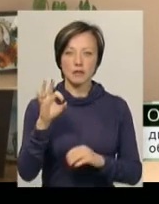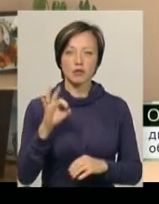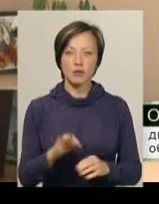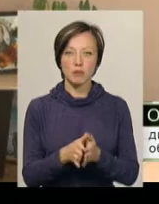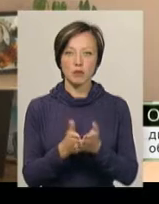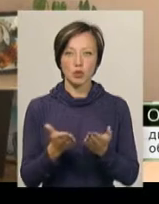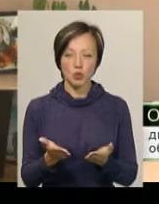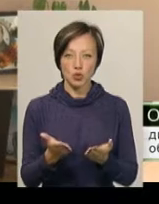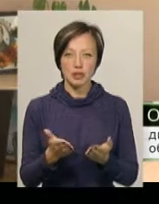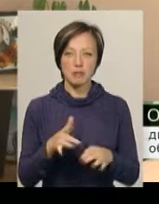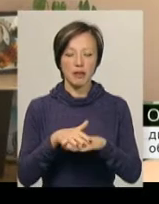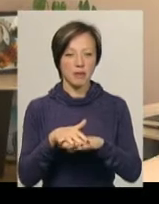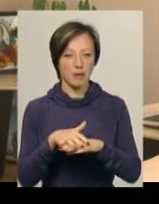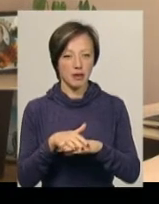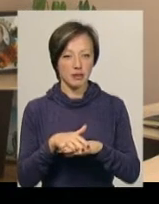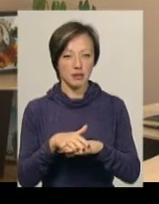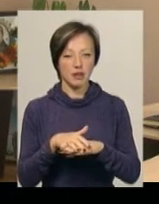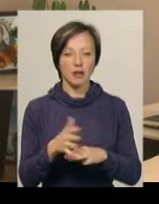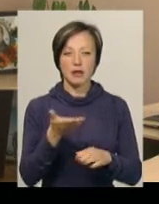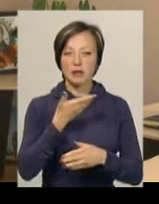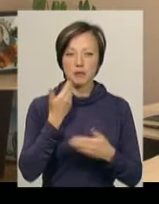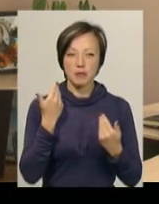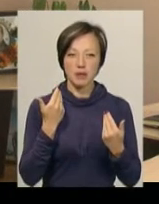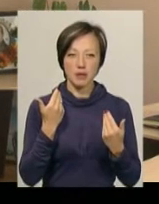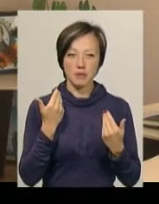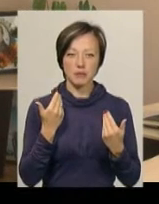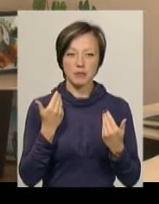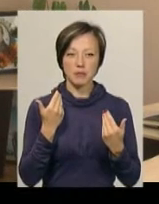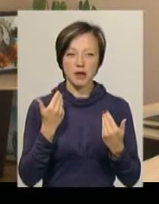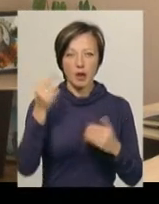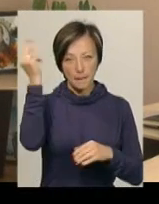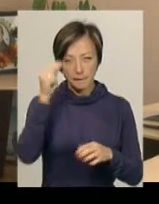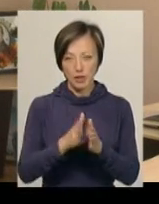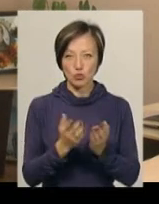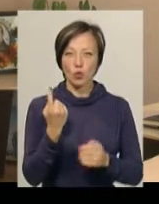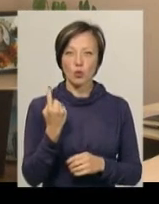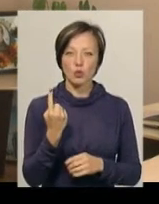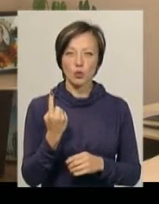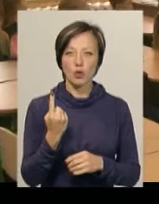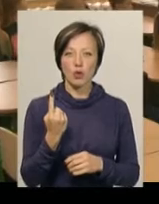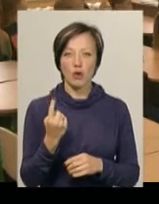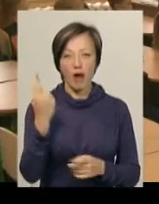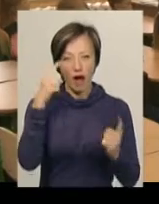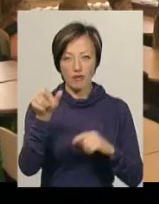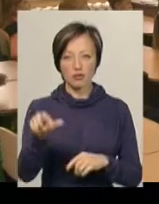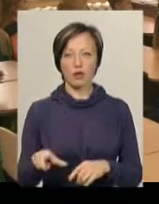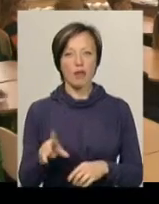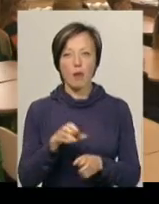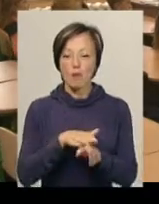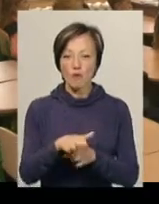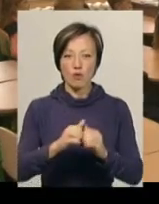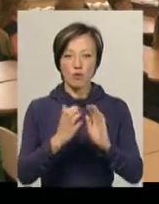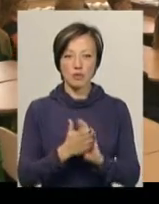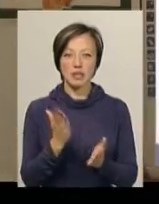підручників з математики, не маємо підручника лише одного із авторів. Не в повному обсязі